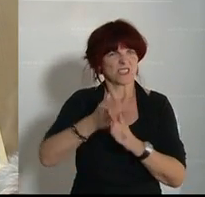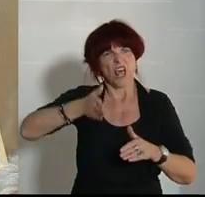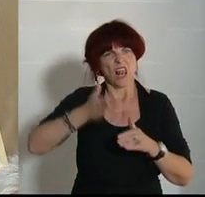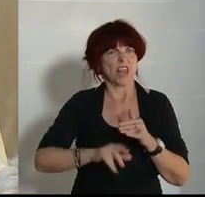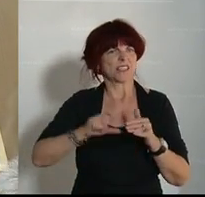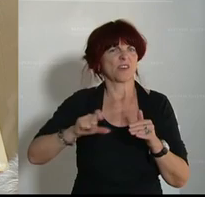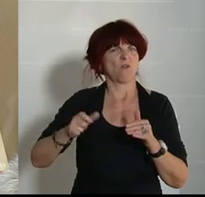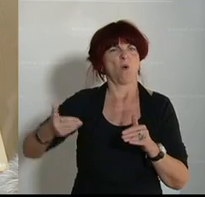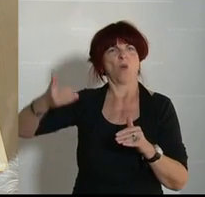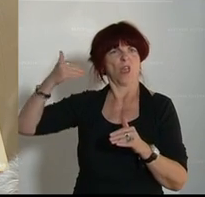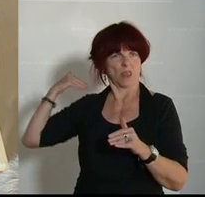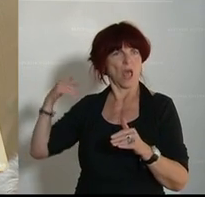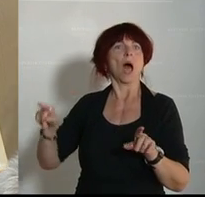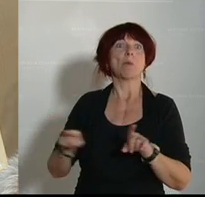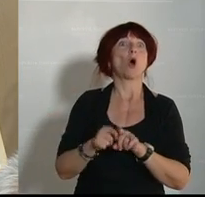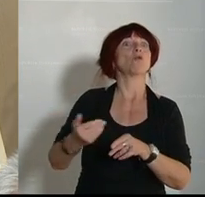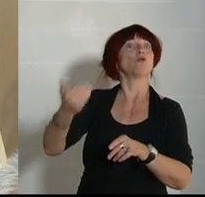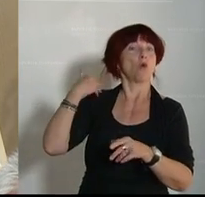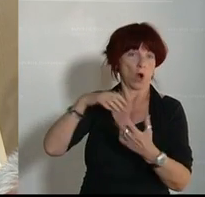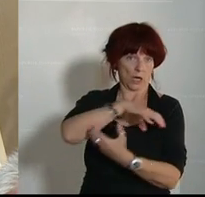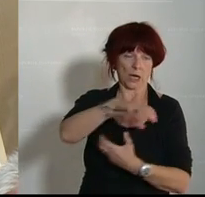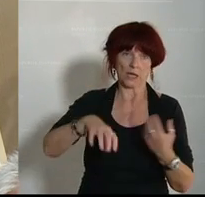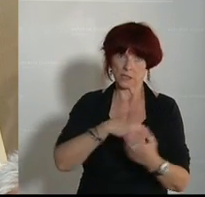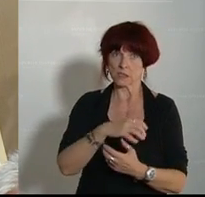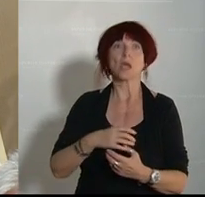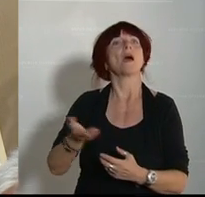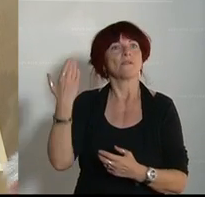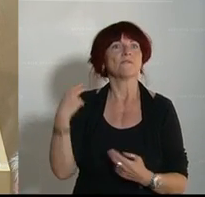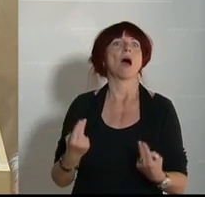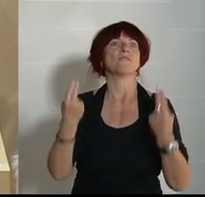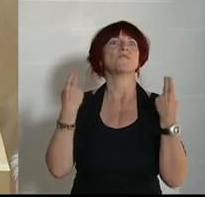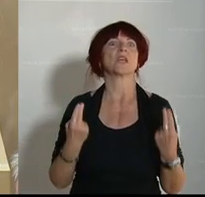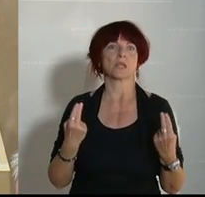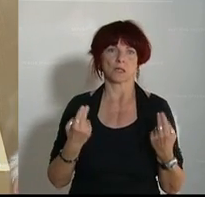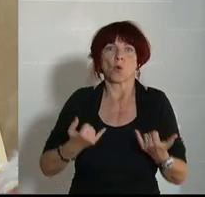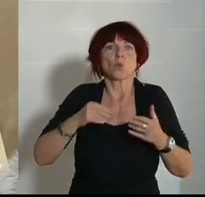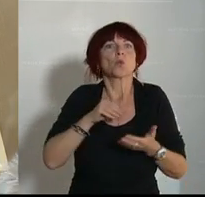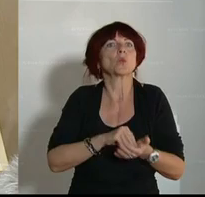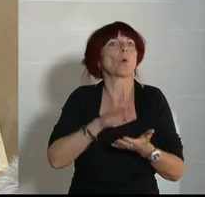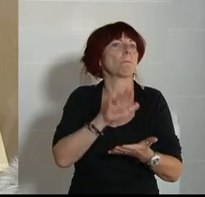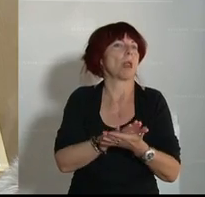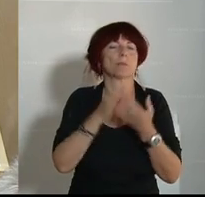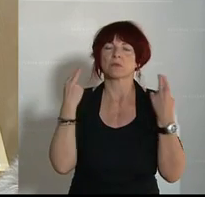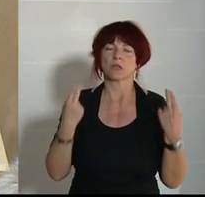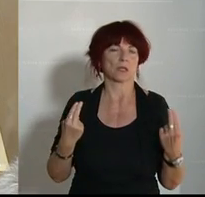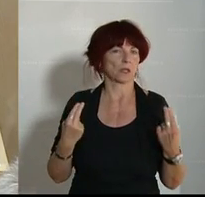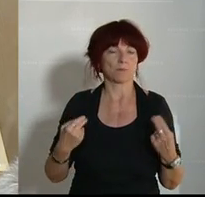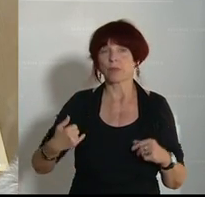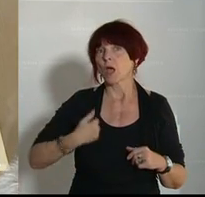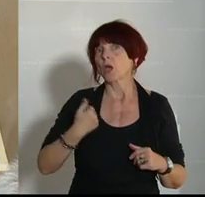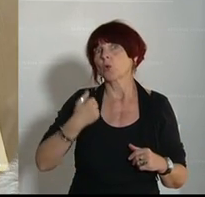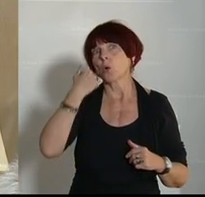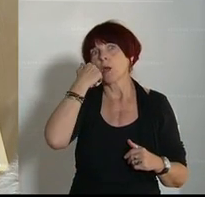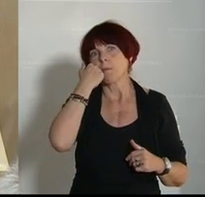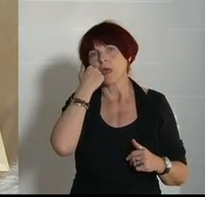vor der Krise enorm wichtig für die österreichische Gesellschaft war und natürlich auch ist. Die jungen Männer leisten